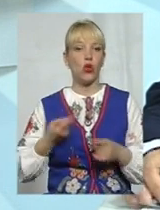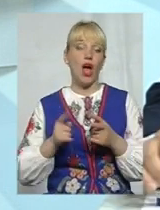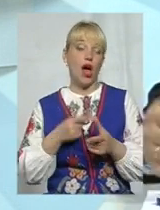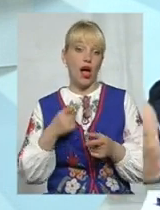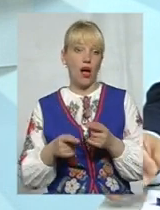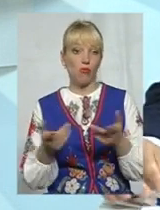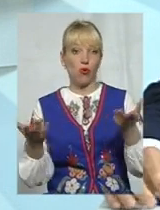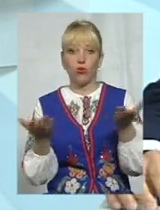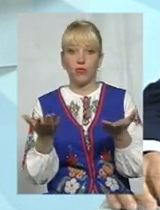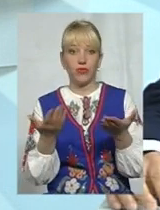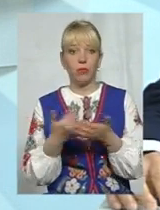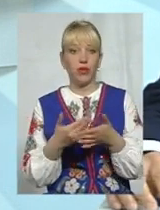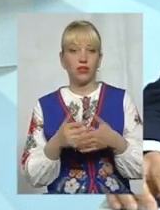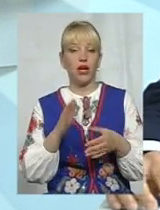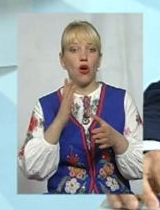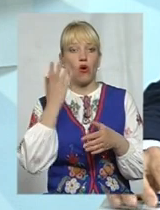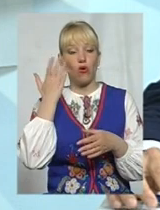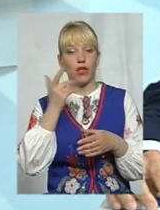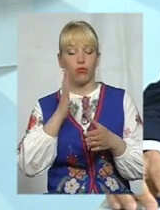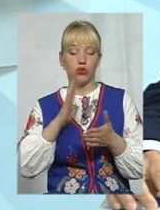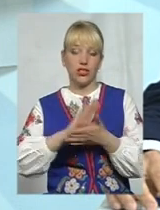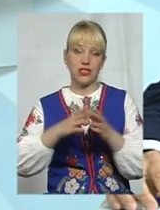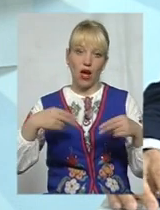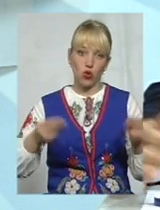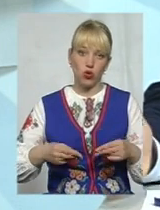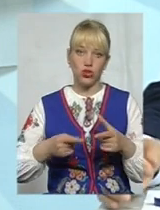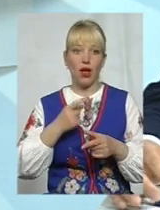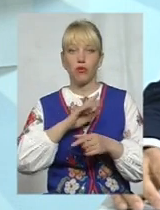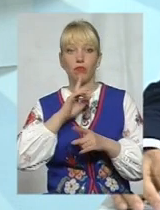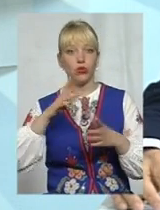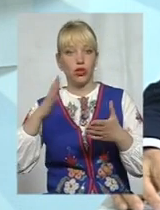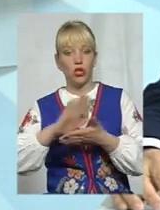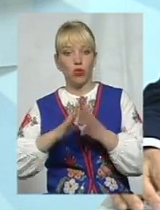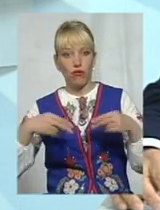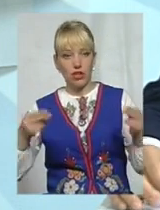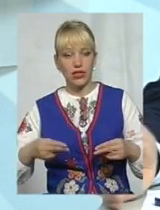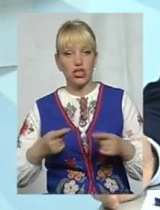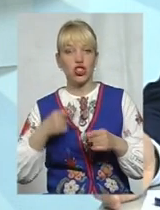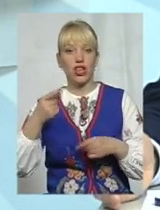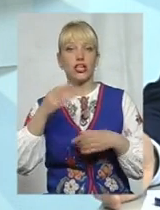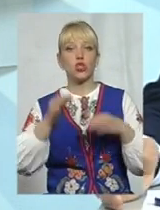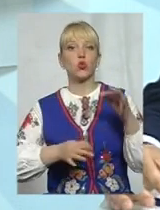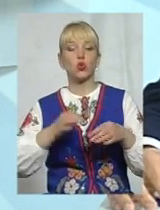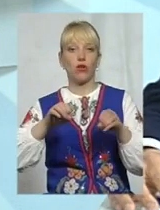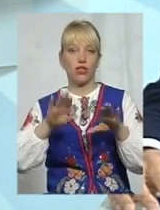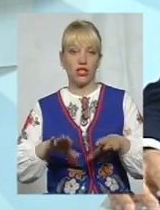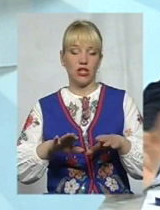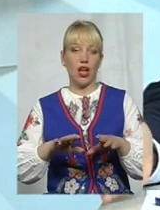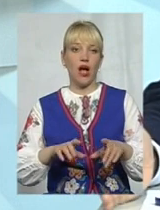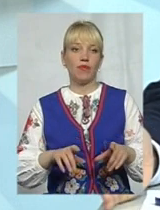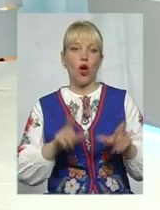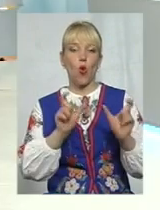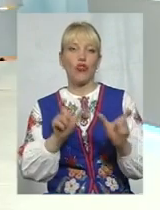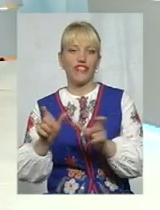просто, коли будуть заключені або не заключені відповідні договори, через судові рішення, наприклад, конфіскувати ці літаки.